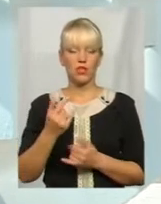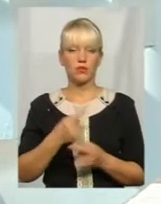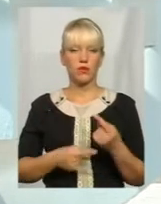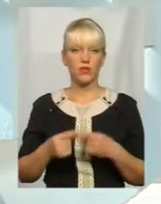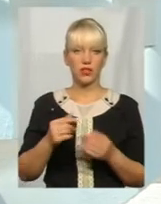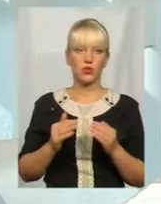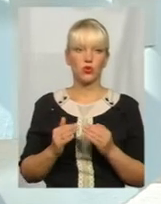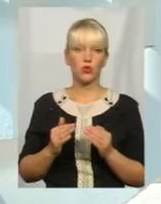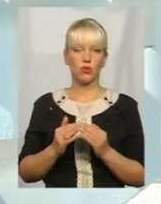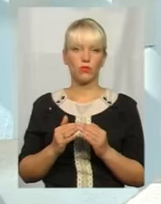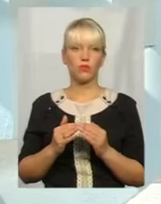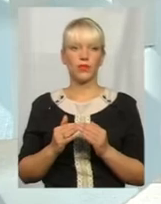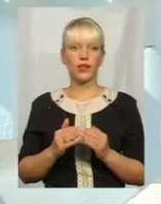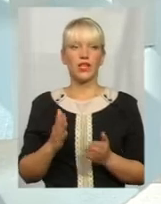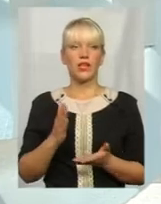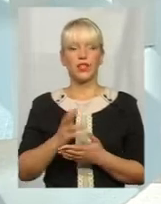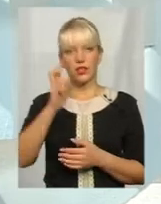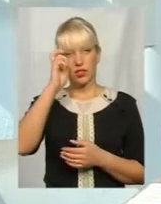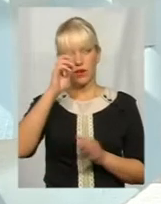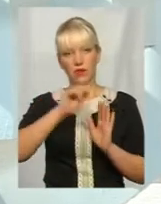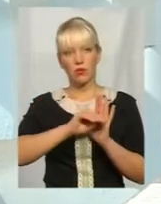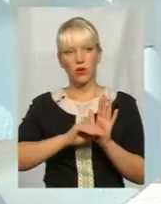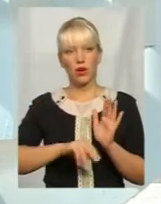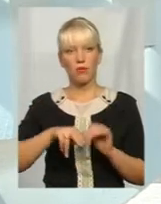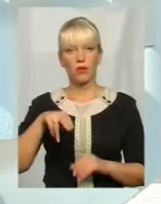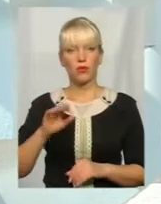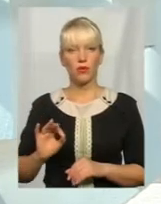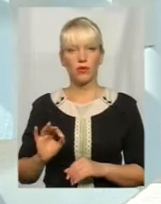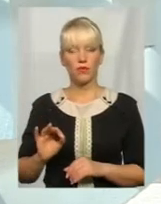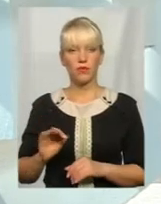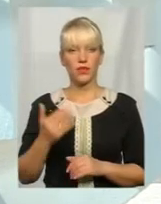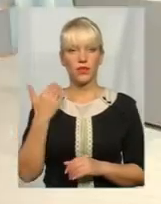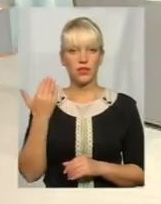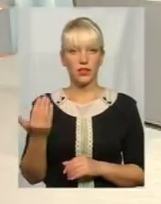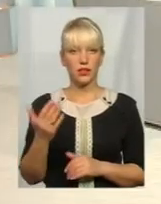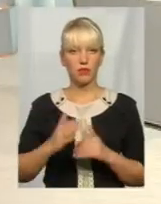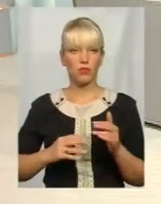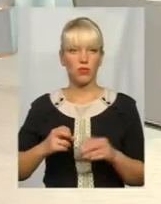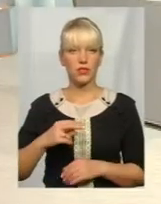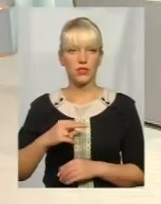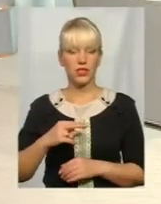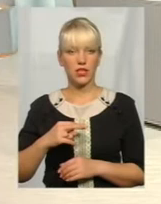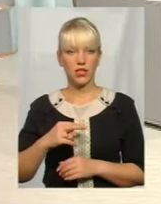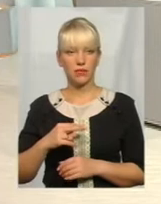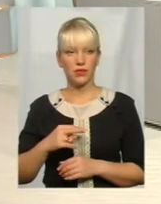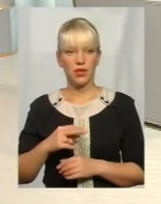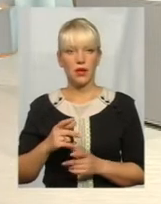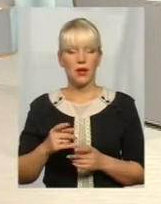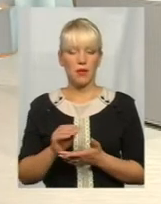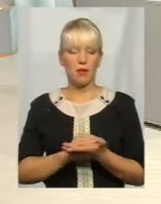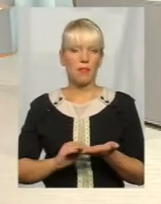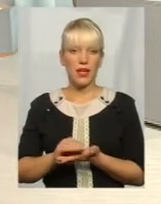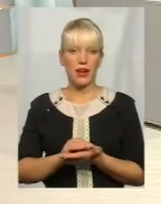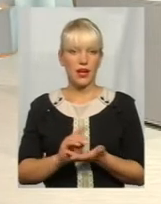додому, є державна програма по їх професійній передпідготовці.